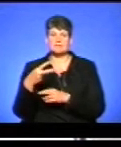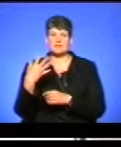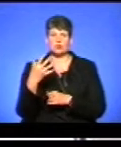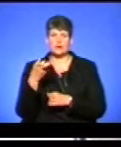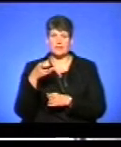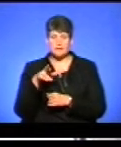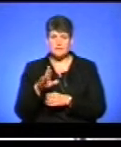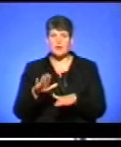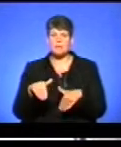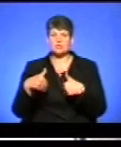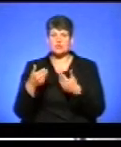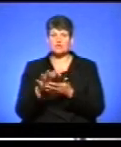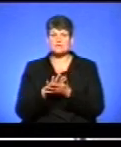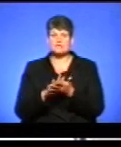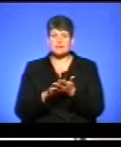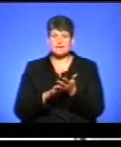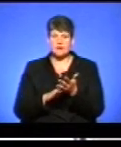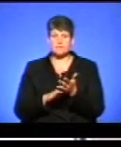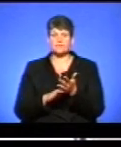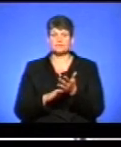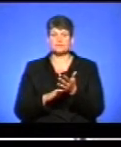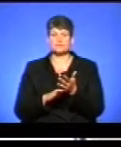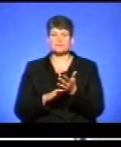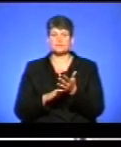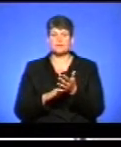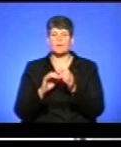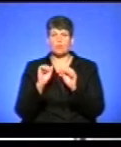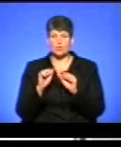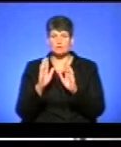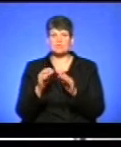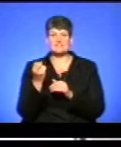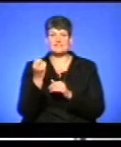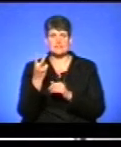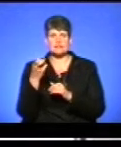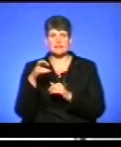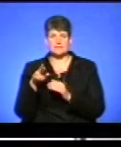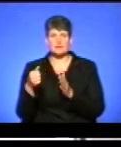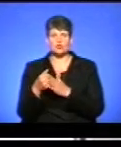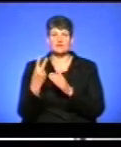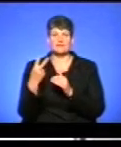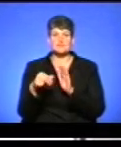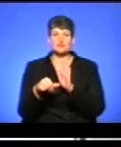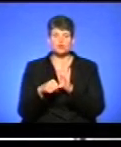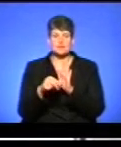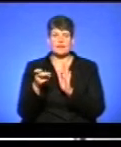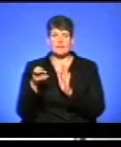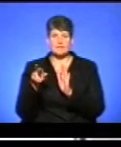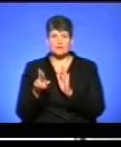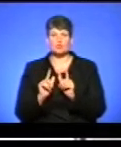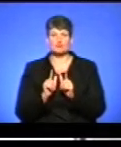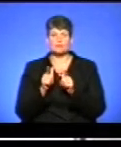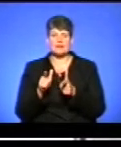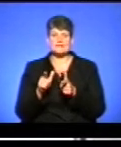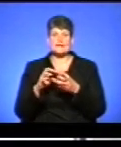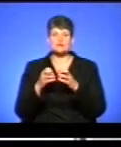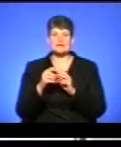заяв до вищих навчальних закладів, у закладі вищої освіти зараз, можна буде з 12 липня по 26 для тих, які вступають за результатами